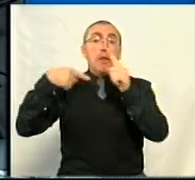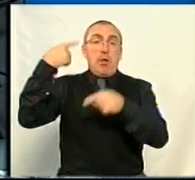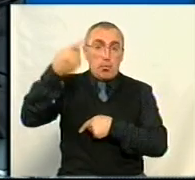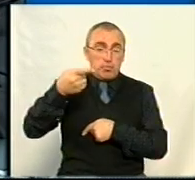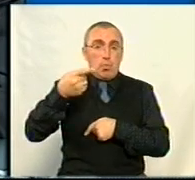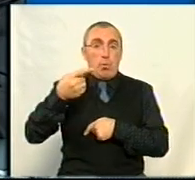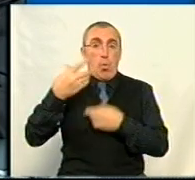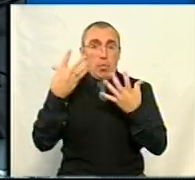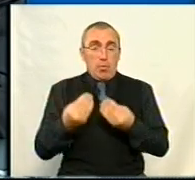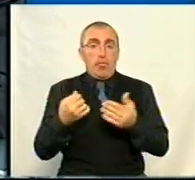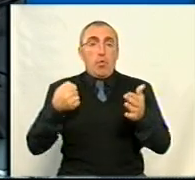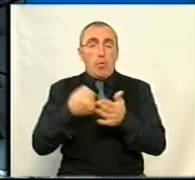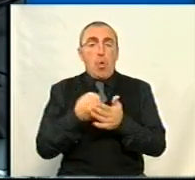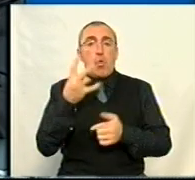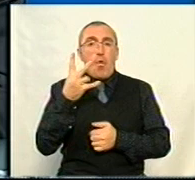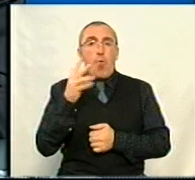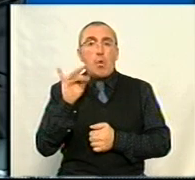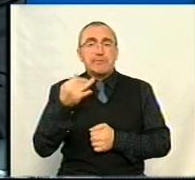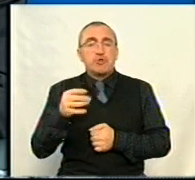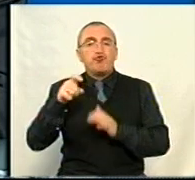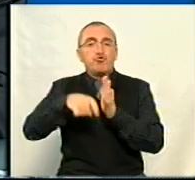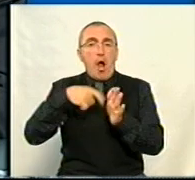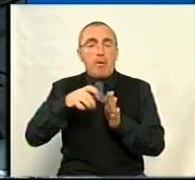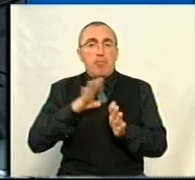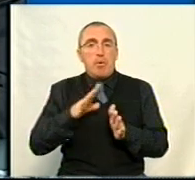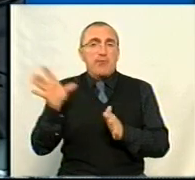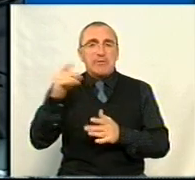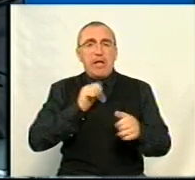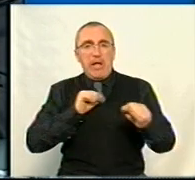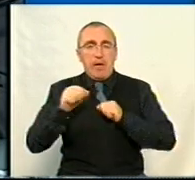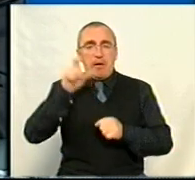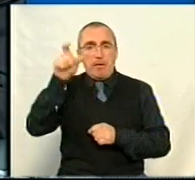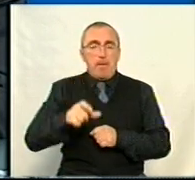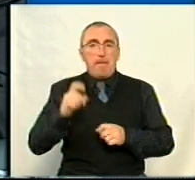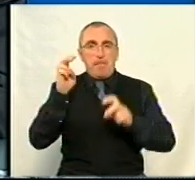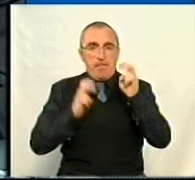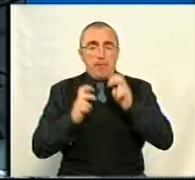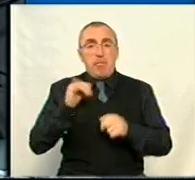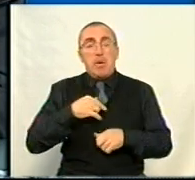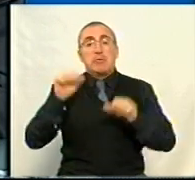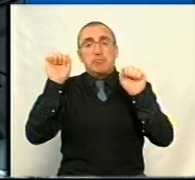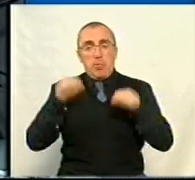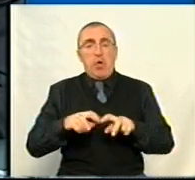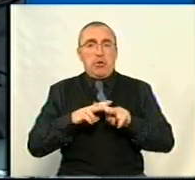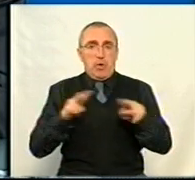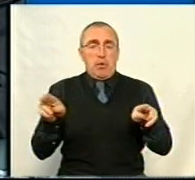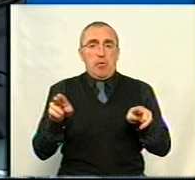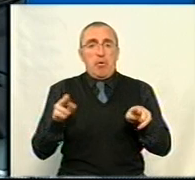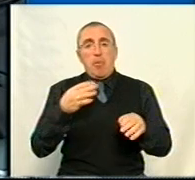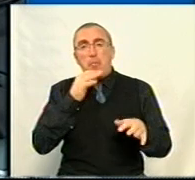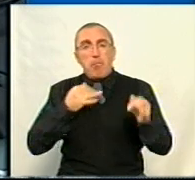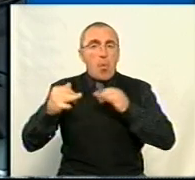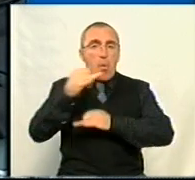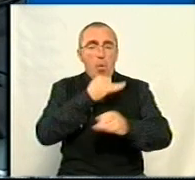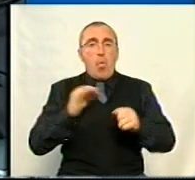поїхав до Новоконстантинівської шахти, де було все керівництво державного підприємства. І ми змогли теж проговорити